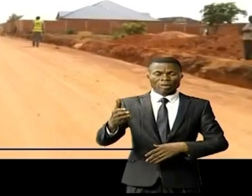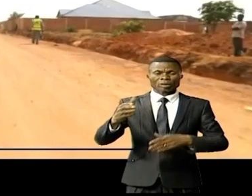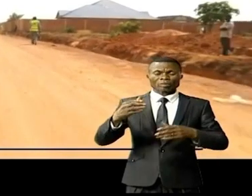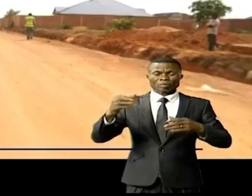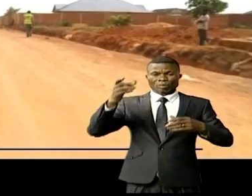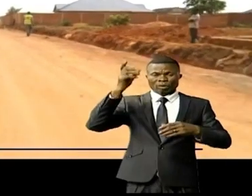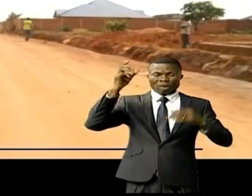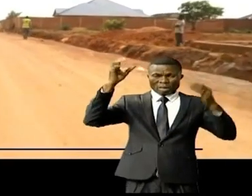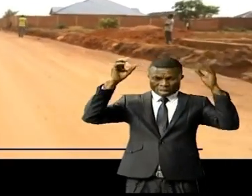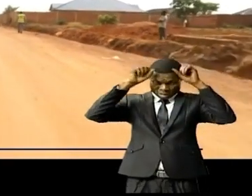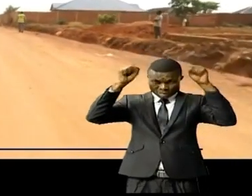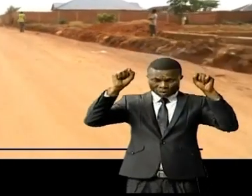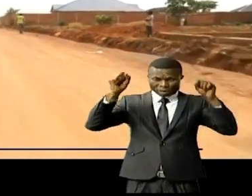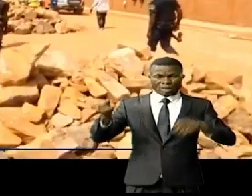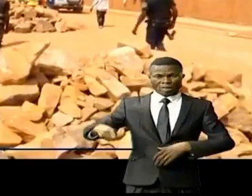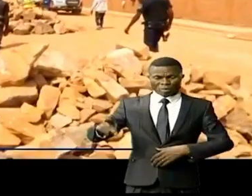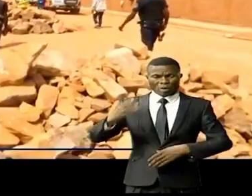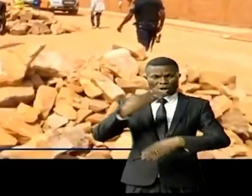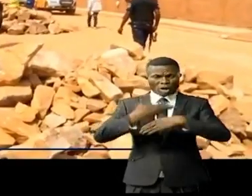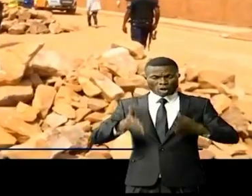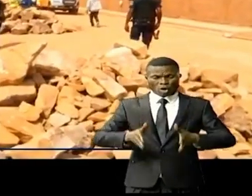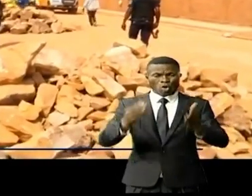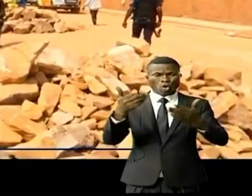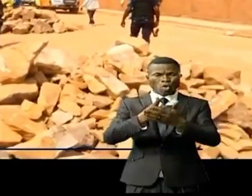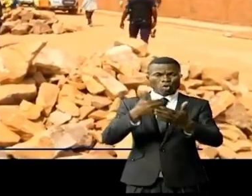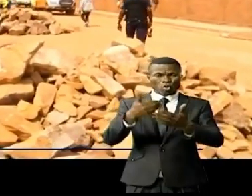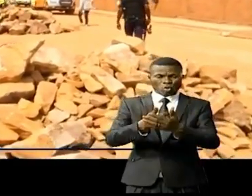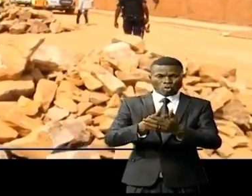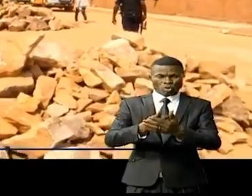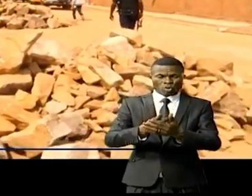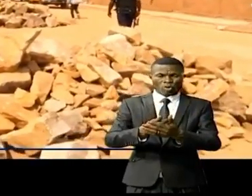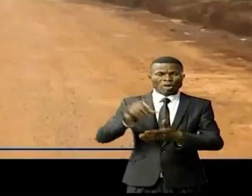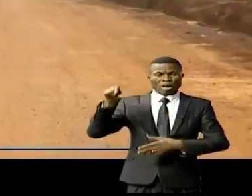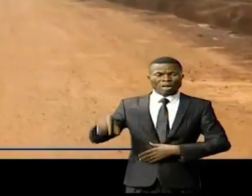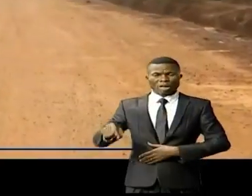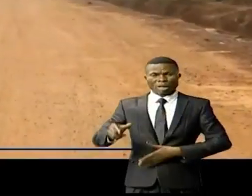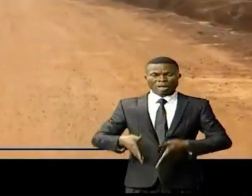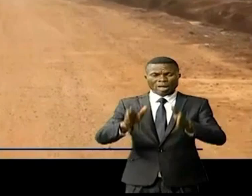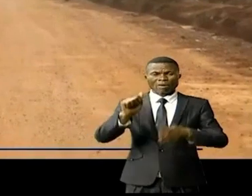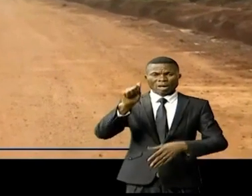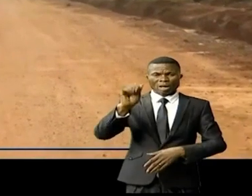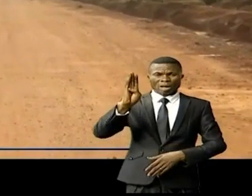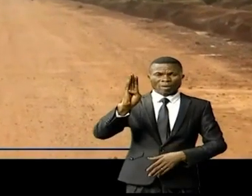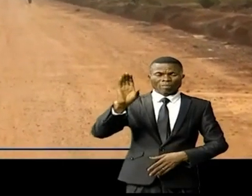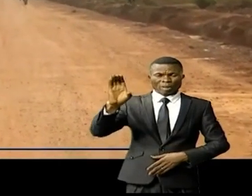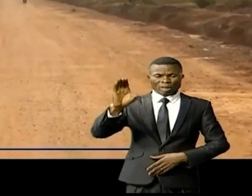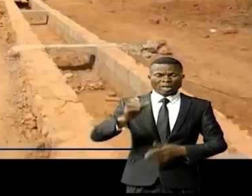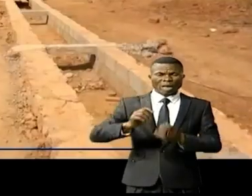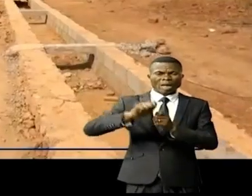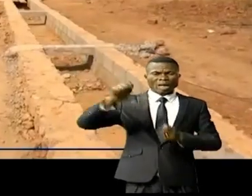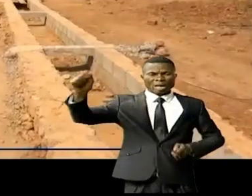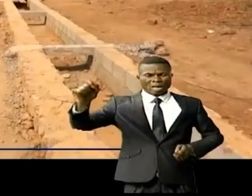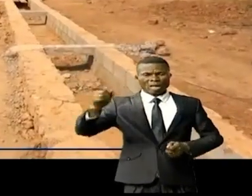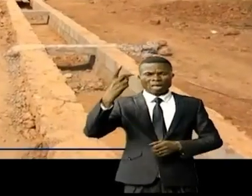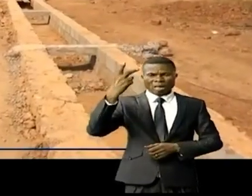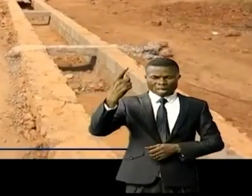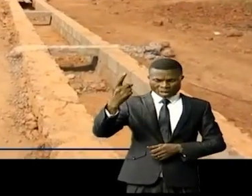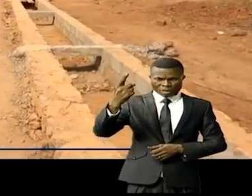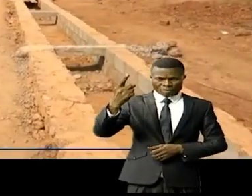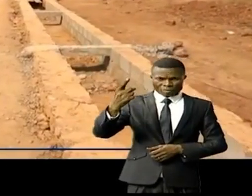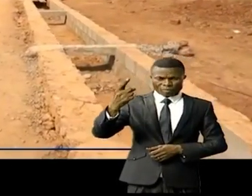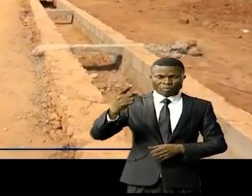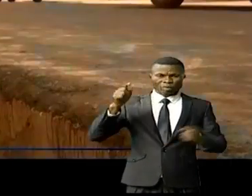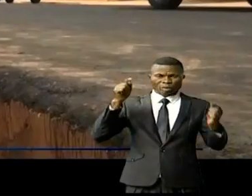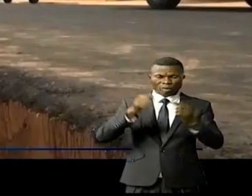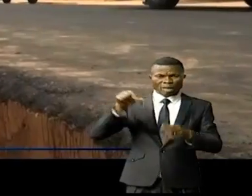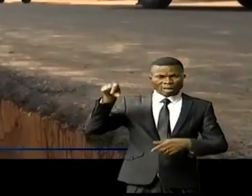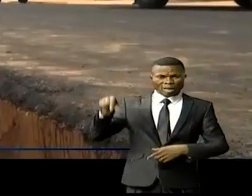provinciale construit des nouvelles routes au quartier Tchamalale, l'avenue ABC, longue d'un kilomètre, avec un cotement au quartier